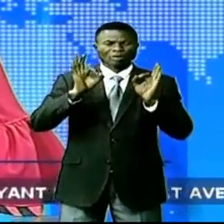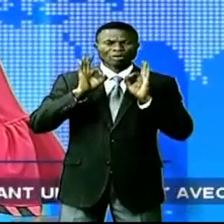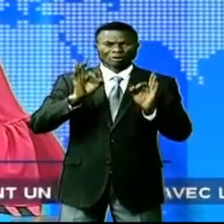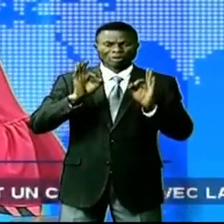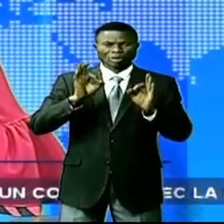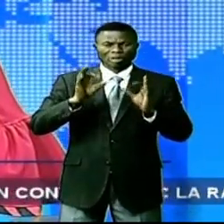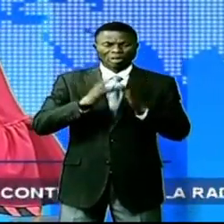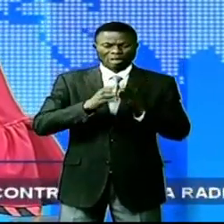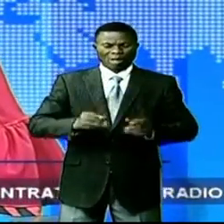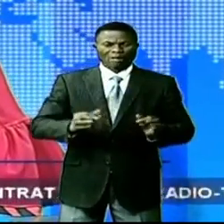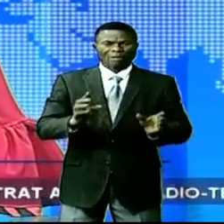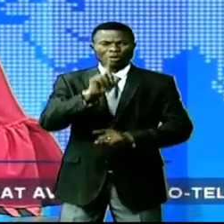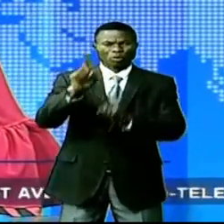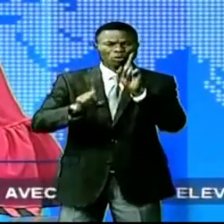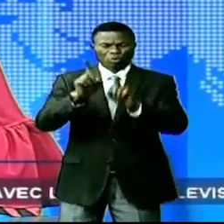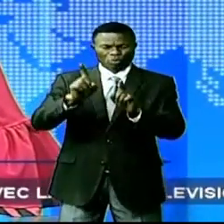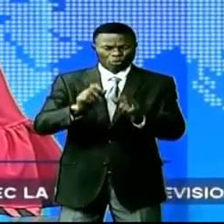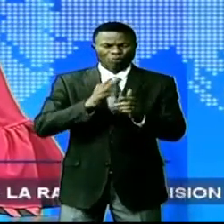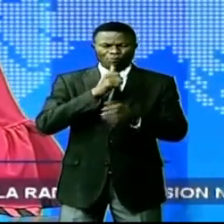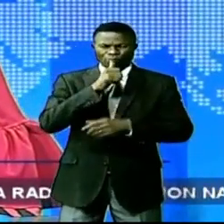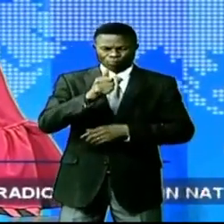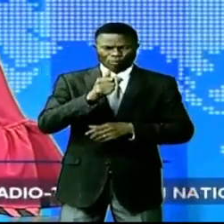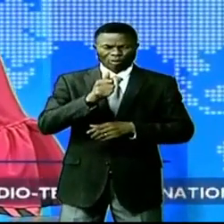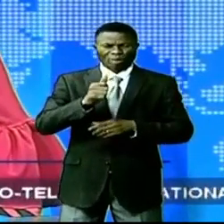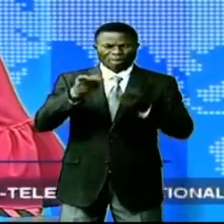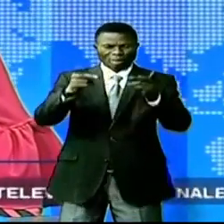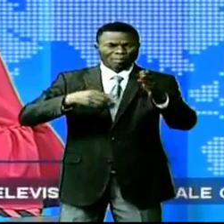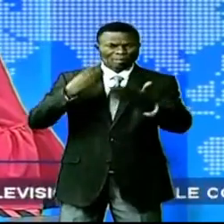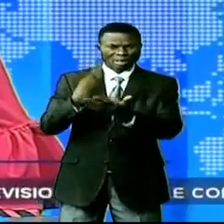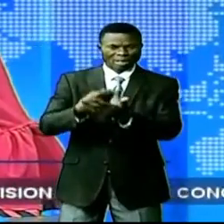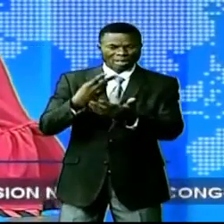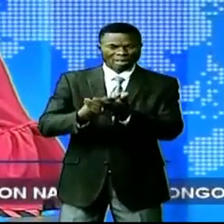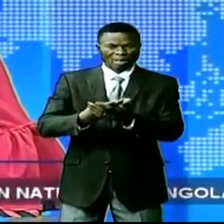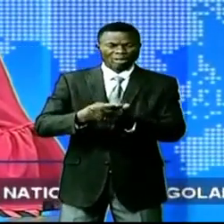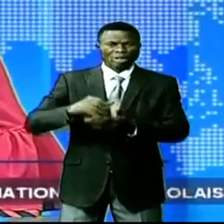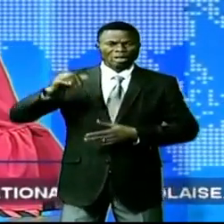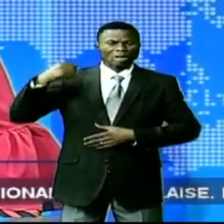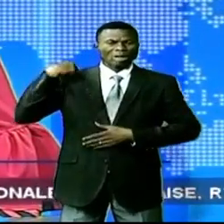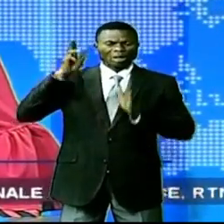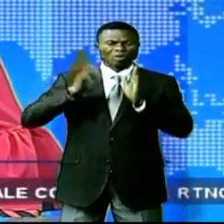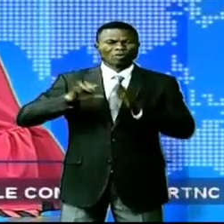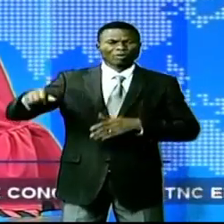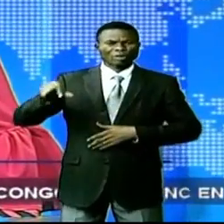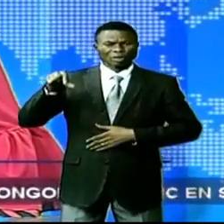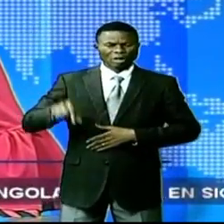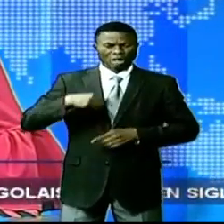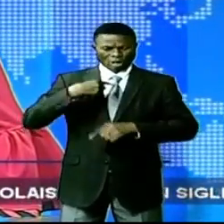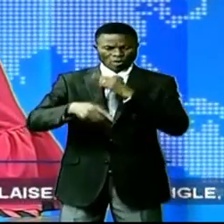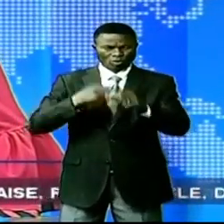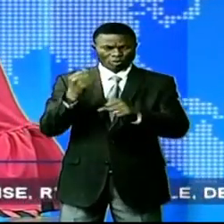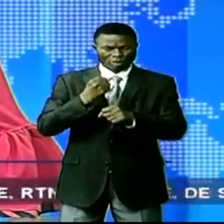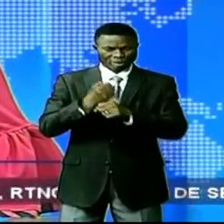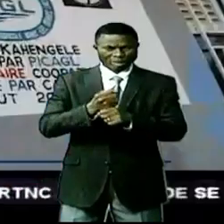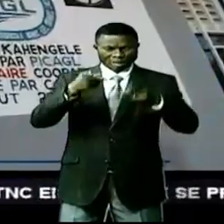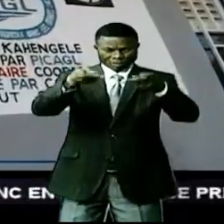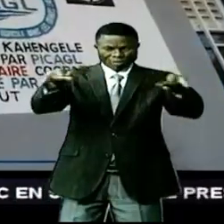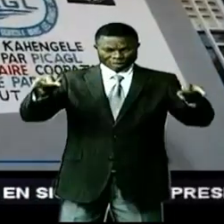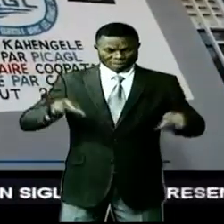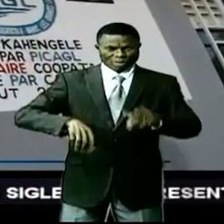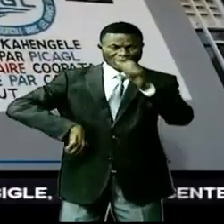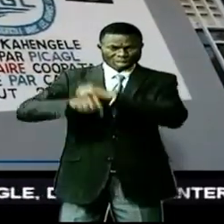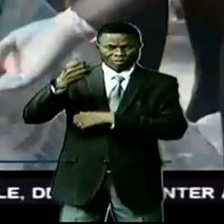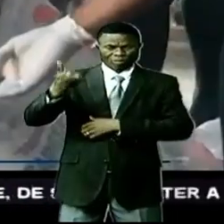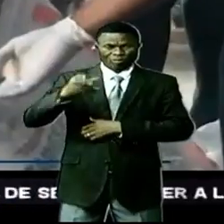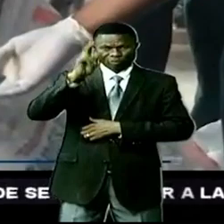une pelouse synthétique sur le terrain de football. C'est le gouverneur Jacques Kiamoula-Katoué qui a lancé le travail. Au